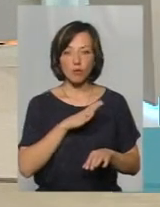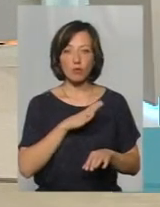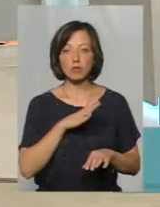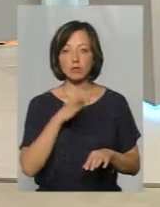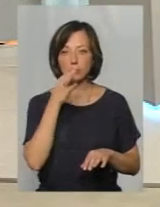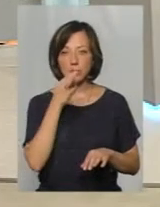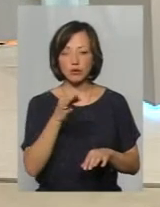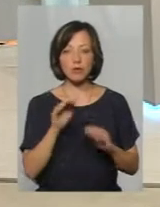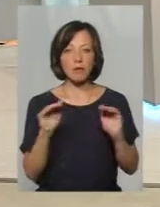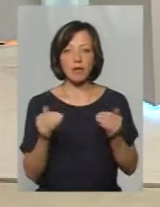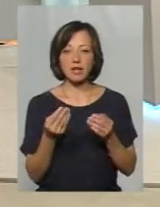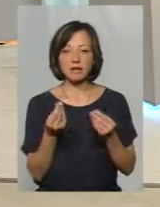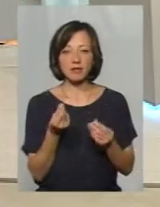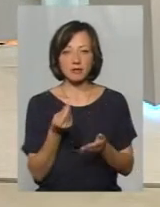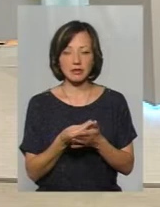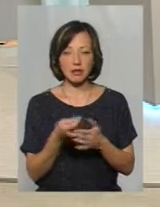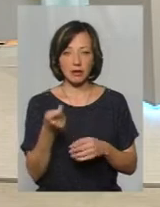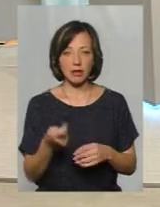якомога менша ціна була